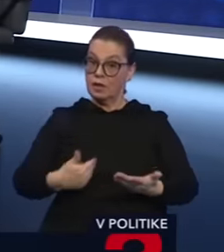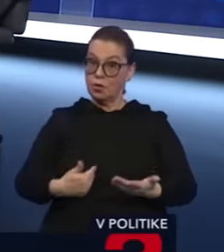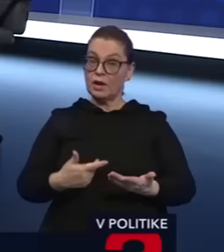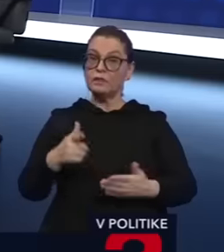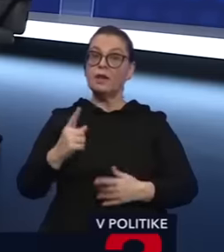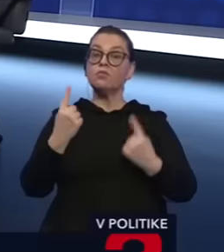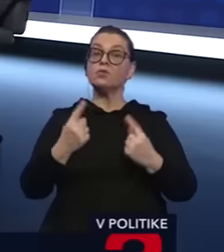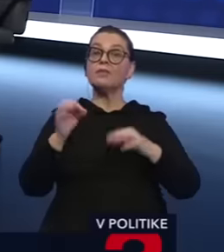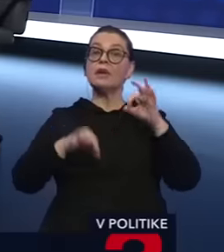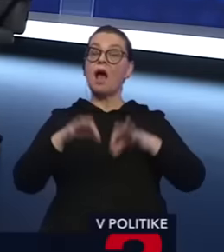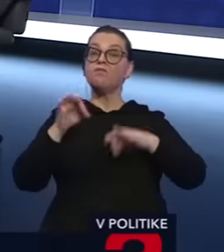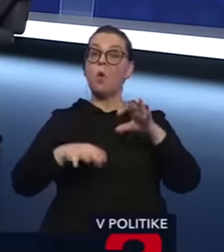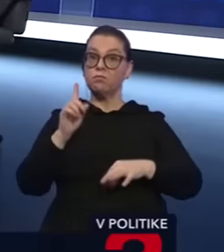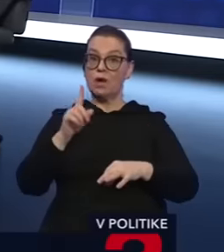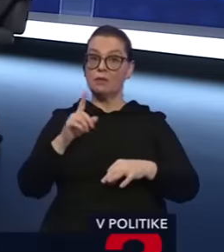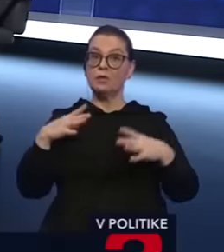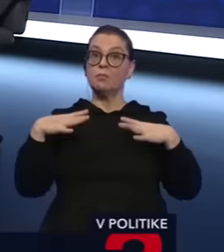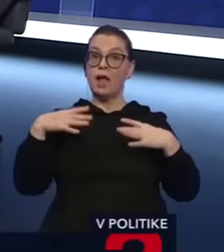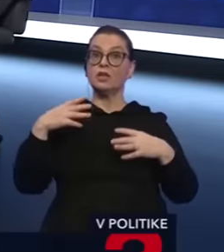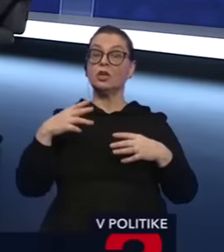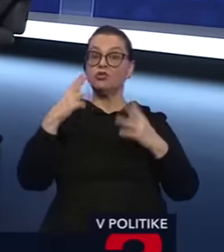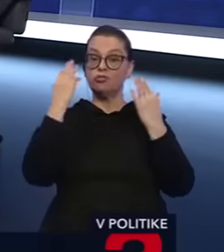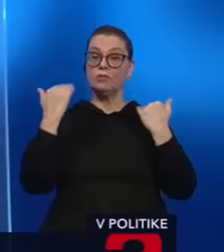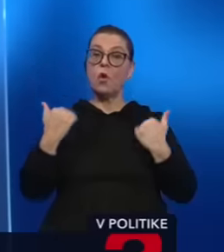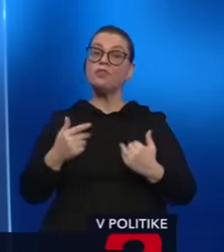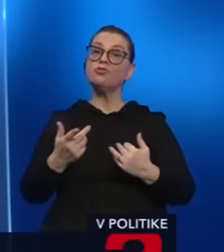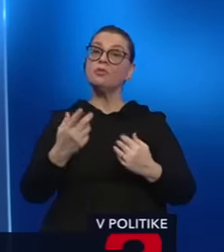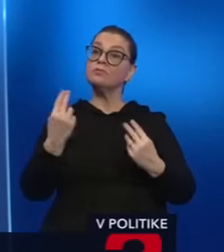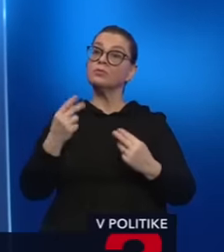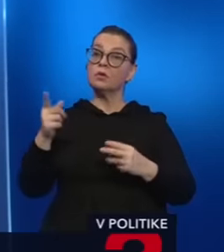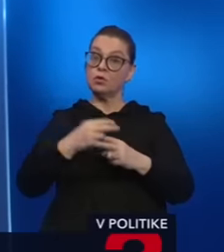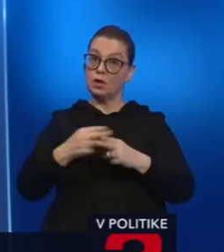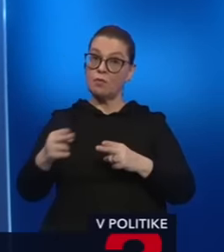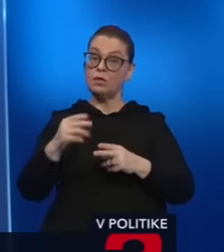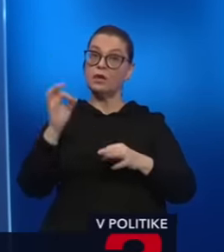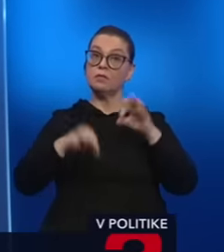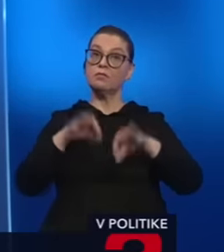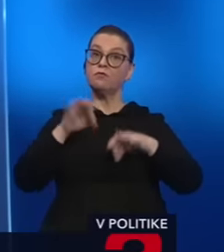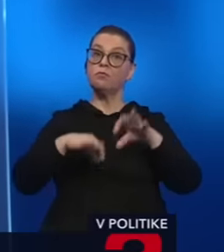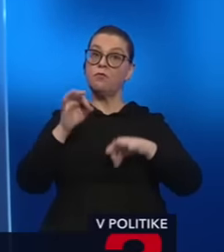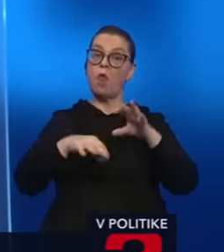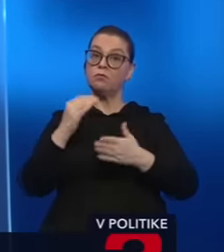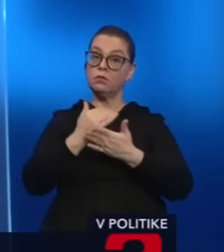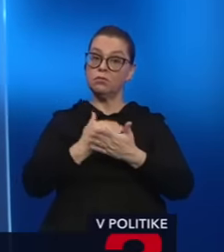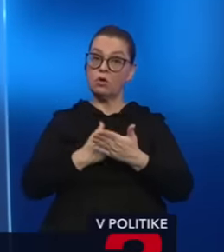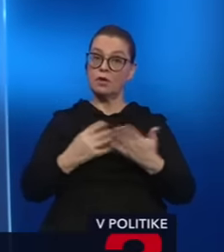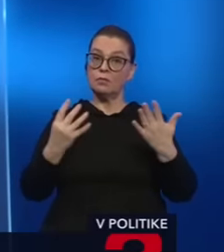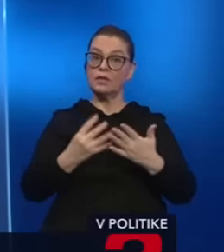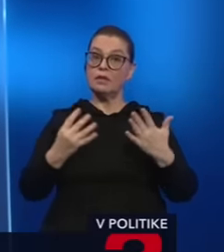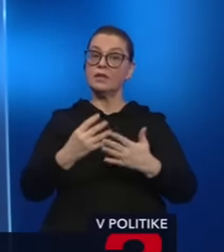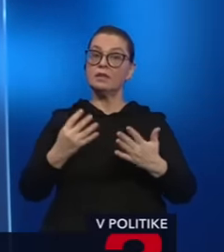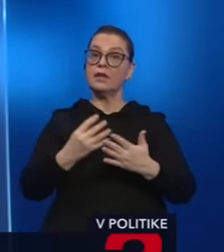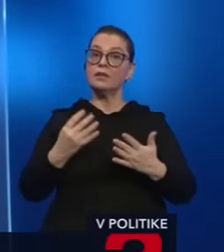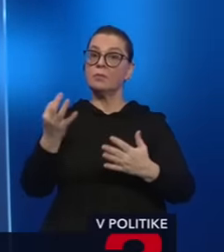postavená na voľbách. To znamená, že pani Šimkovičovi zodpená za jednou väčšie. Bude naplňať volebný program. 90 % ľudí nemalo rád o